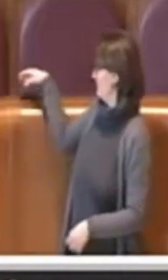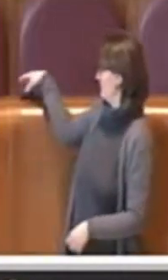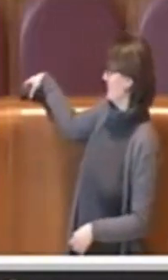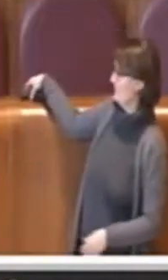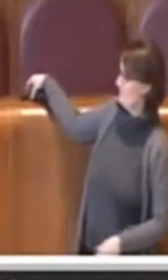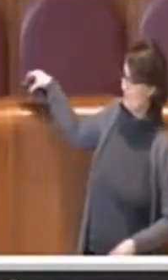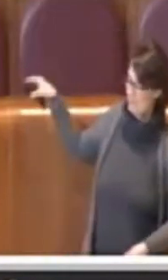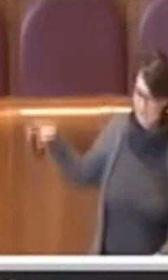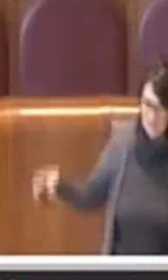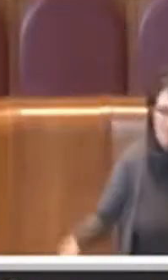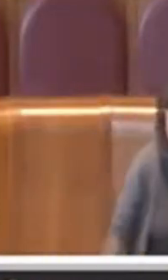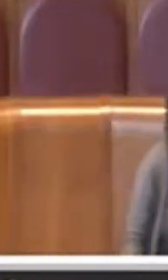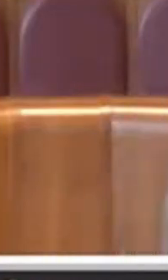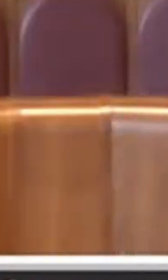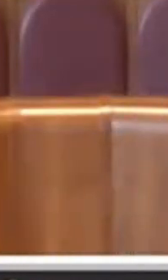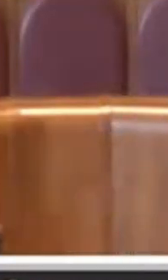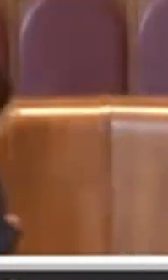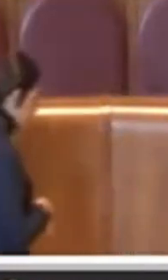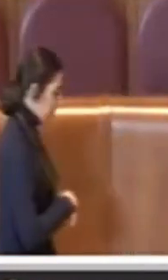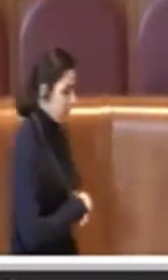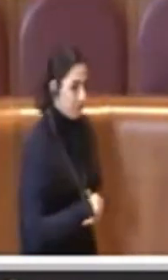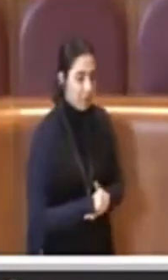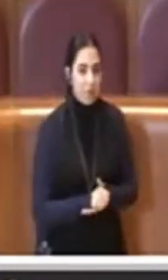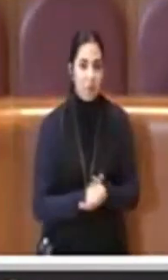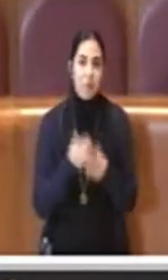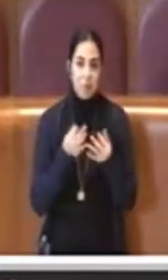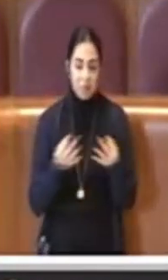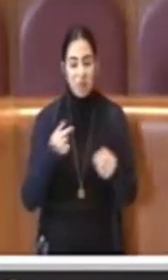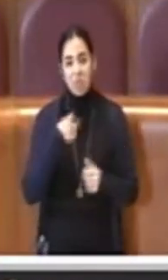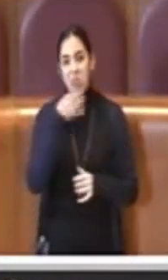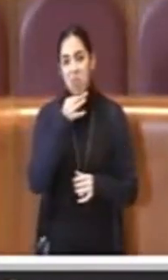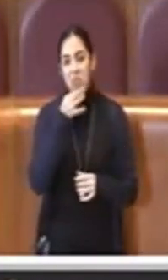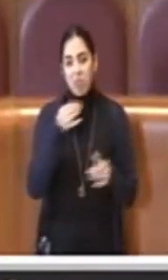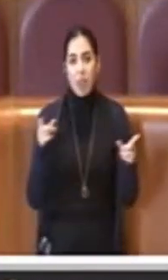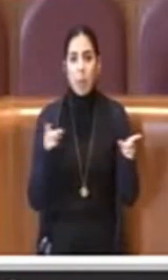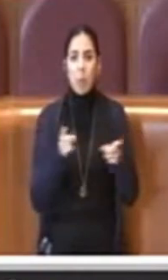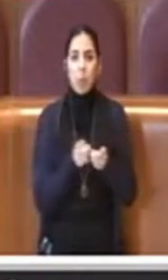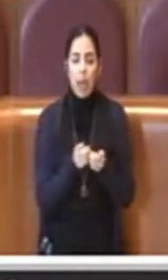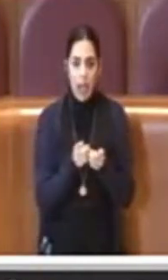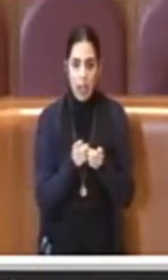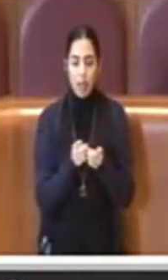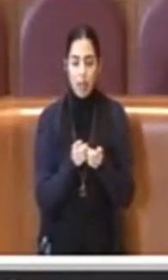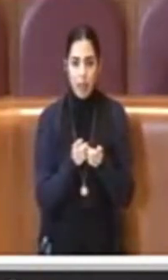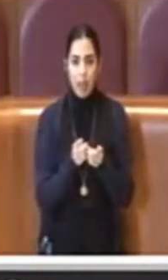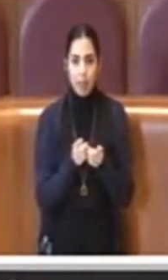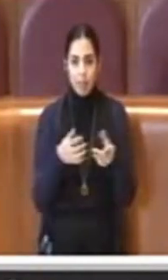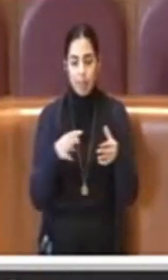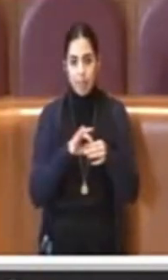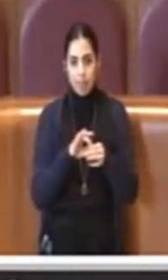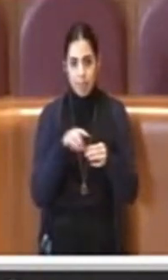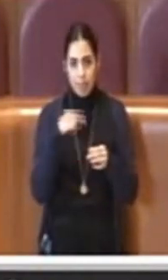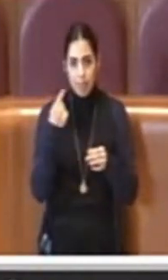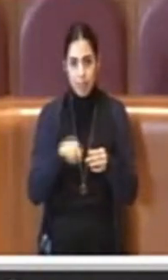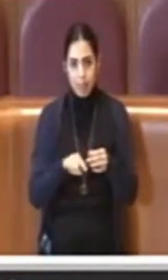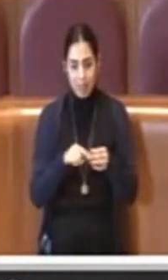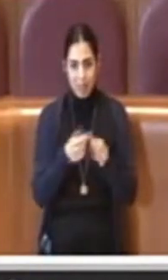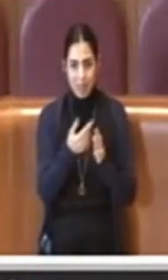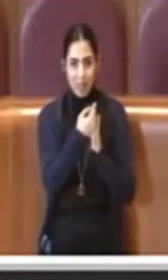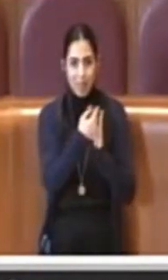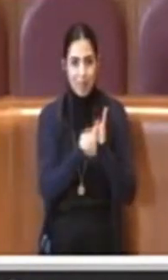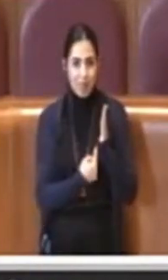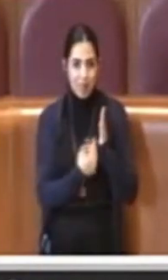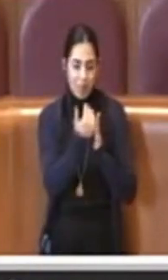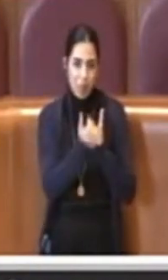Grazie. Intervengo brevemente su questo provvedimento che